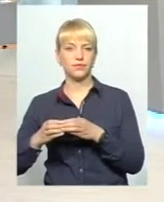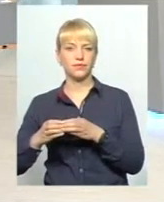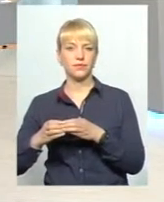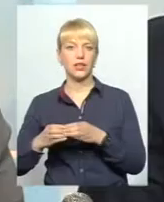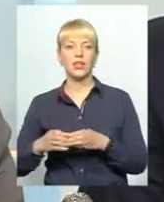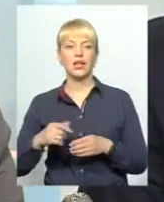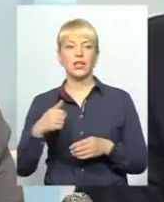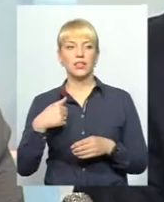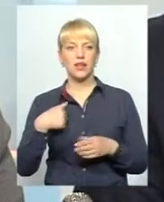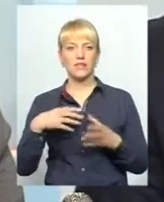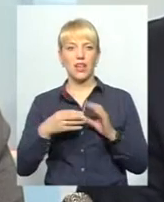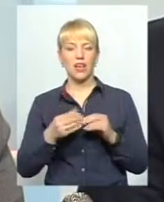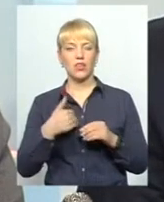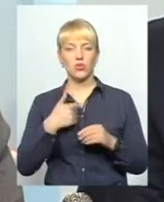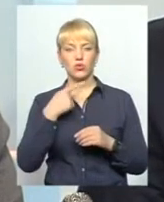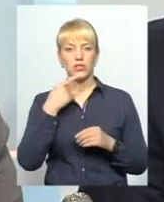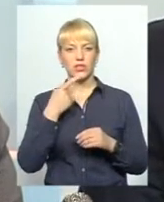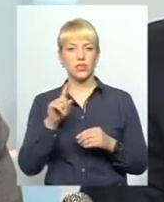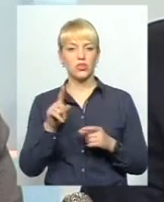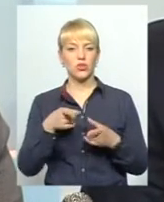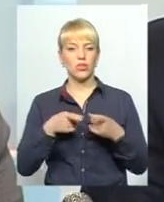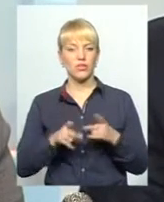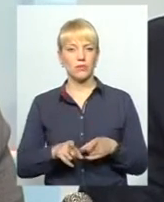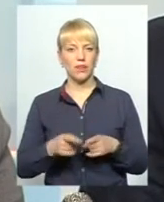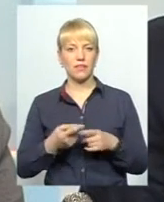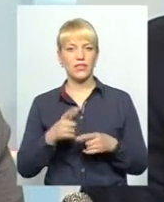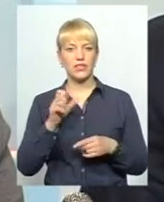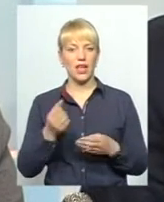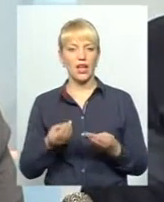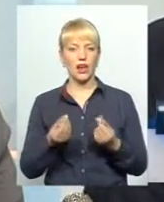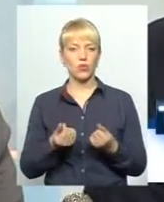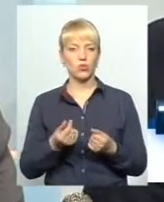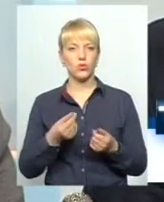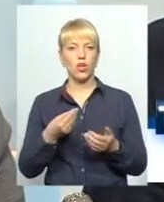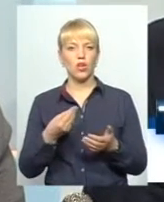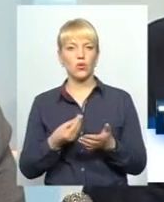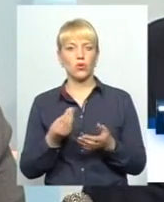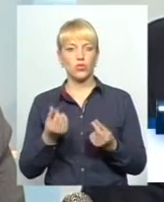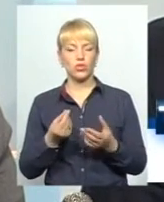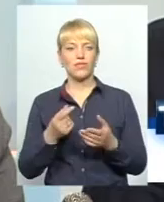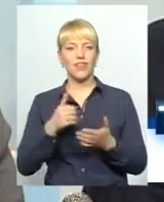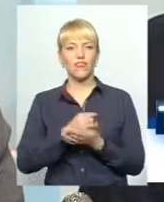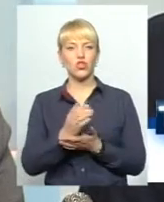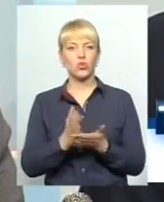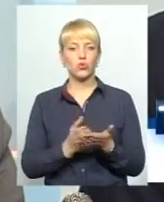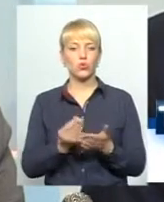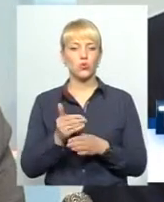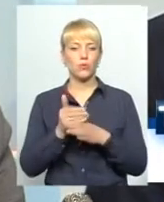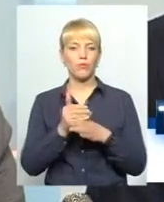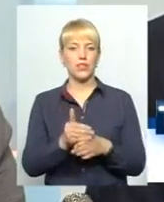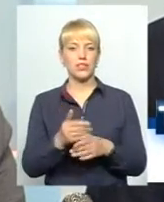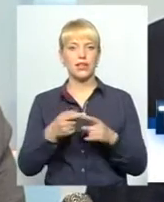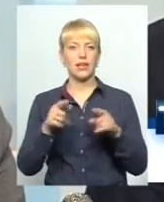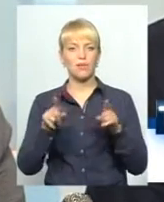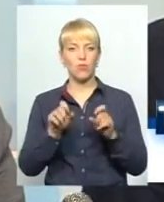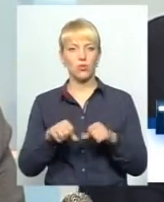Я взагалі хочу сказати, що насправді за рахунок коштів інфраструктурної субвенції так само можуть